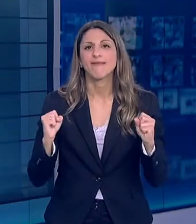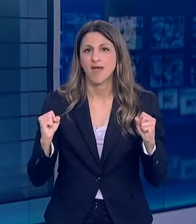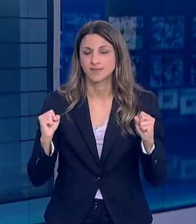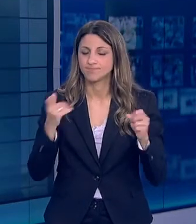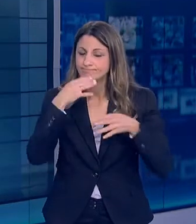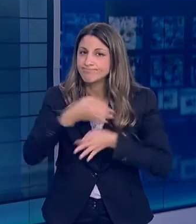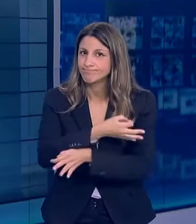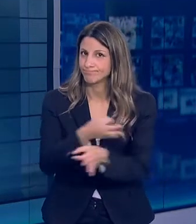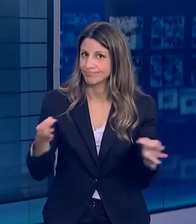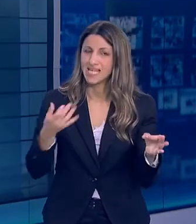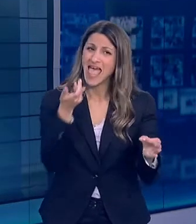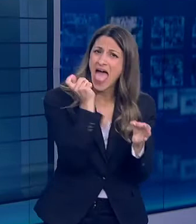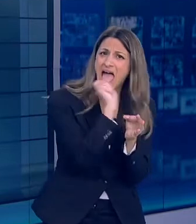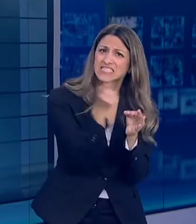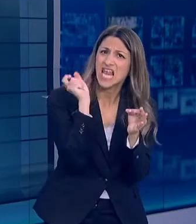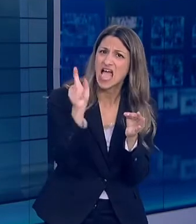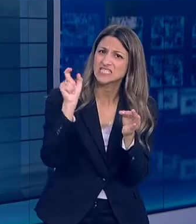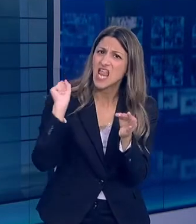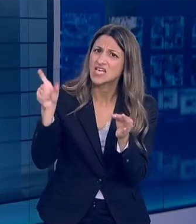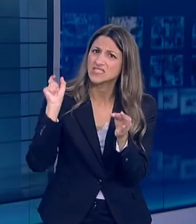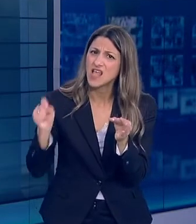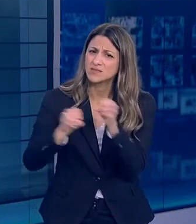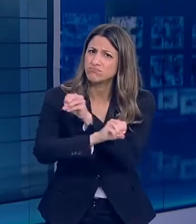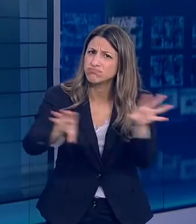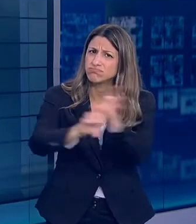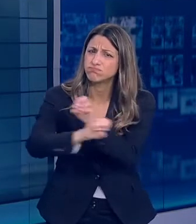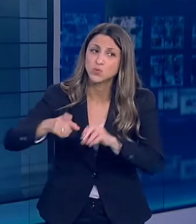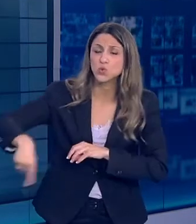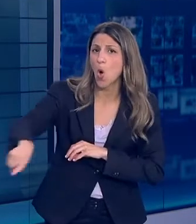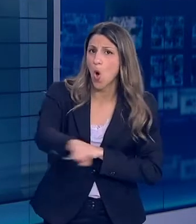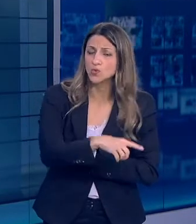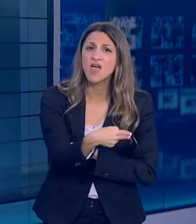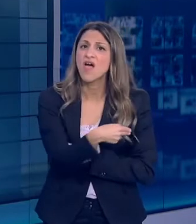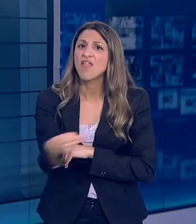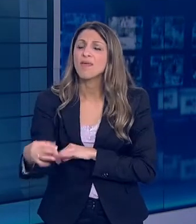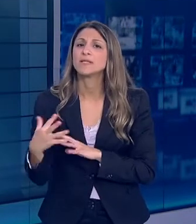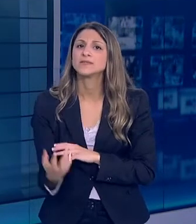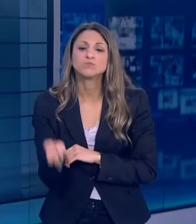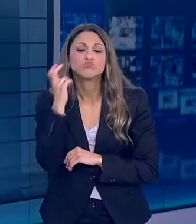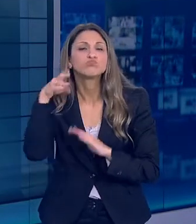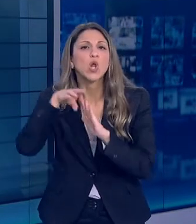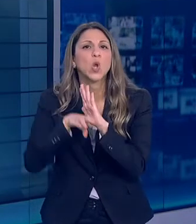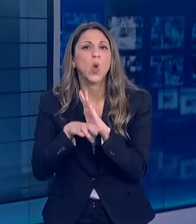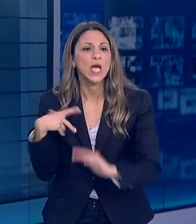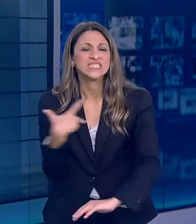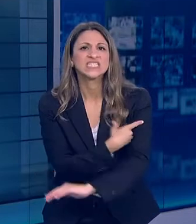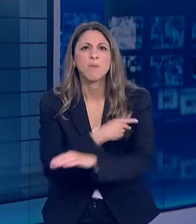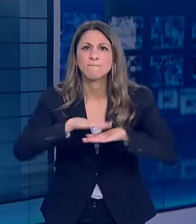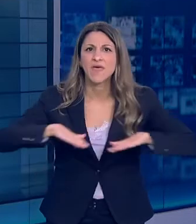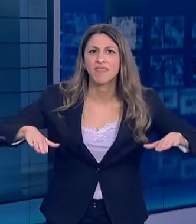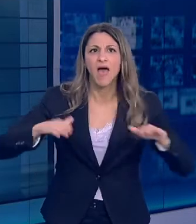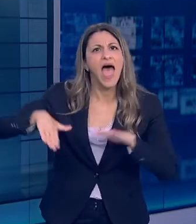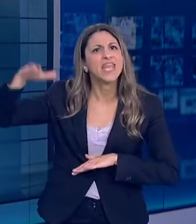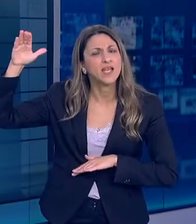το θέμα και απέστειλε στους αρμόδιους φορείς επιστημονική ενημερωτική εγκύκλιο με θέμα την επικυροποίηση των συστάσεων εμβολιασμού για παιδιά και ενήλικες